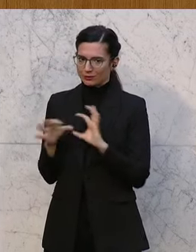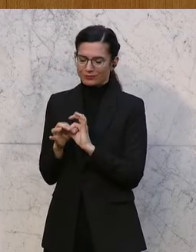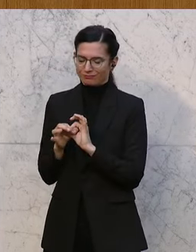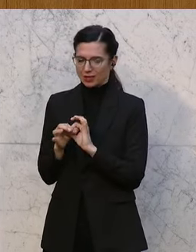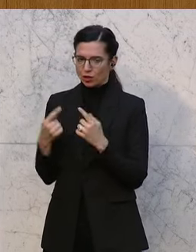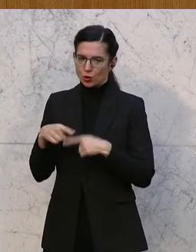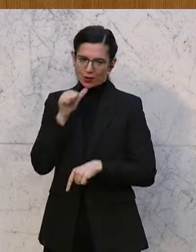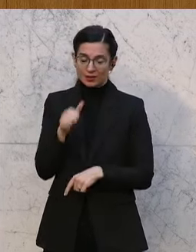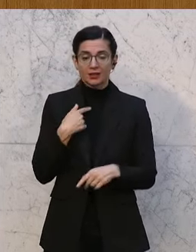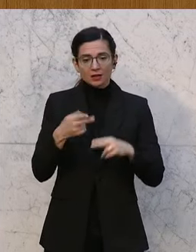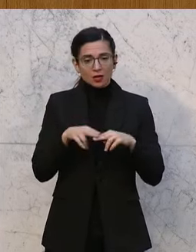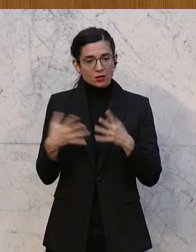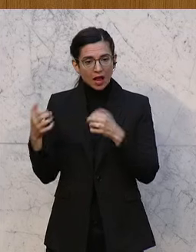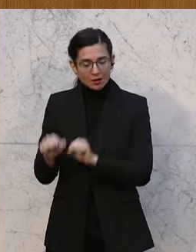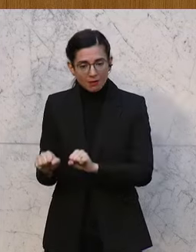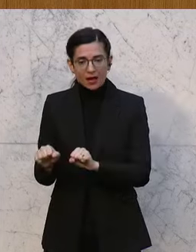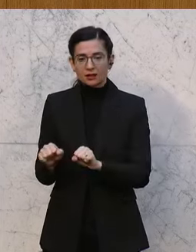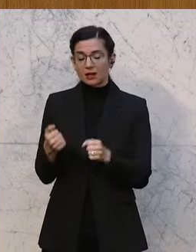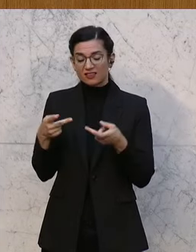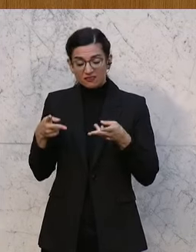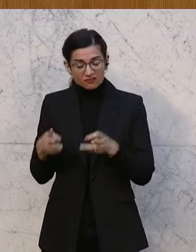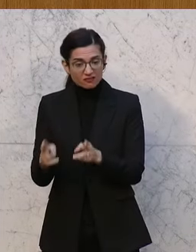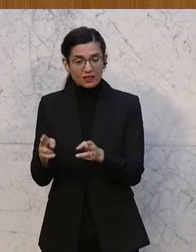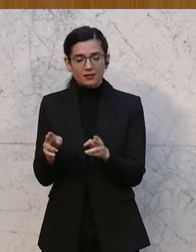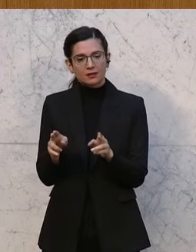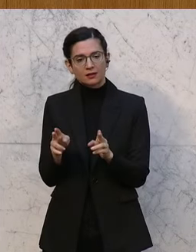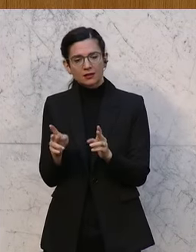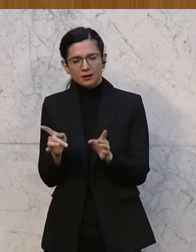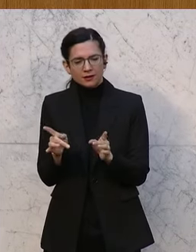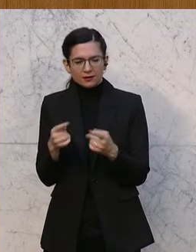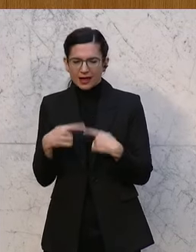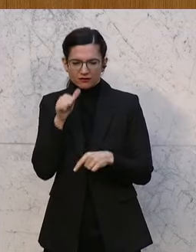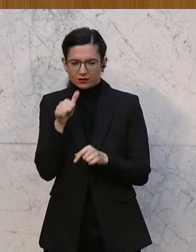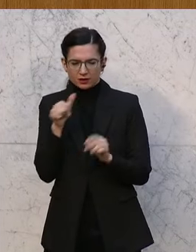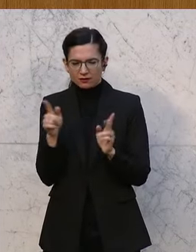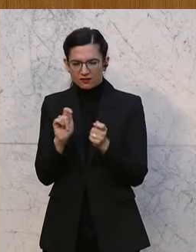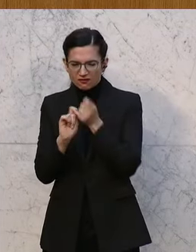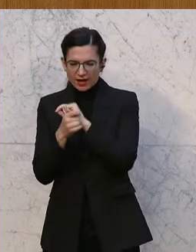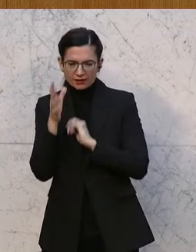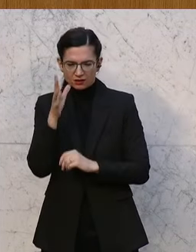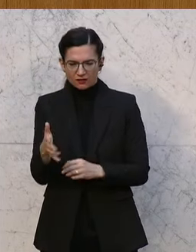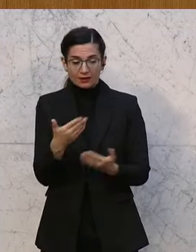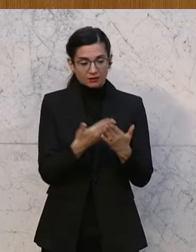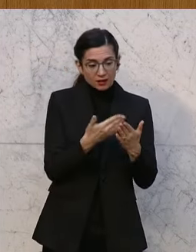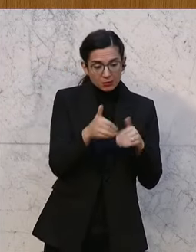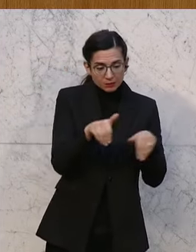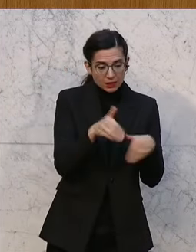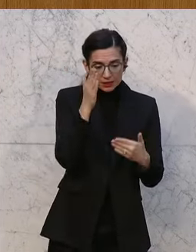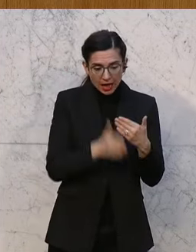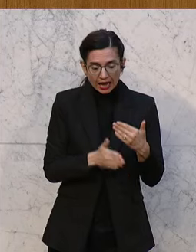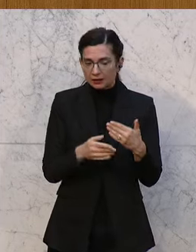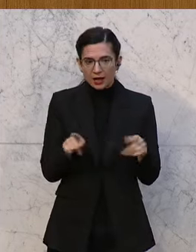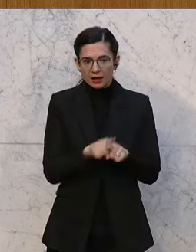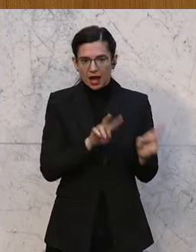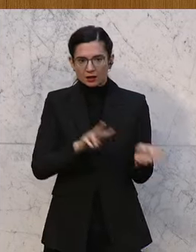Denke da zum Beispiel an die Nationalbank, wo man auch die Fristen dann so ein bisschen hinbiegt, damit man noch ausscheidende Minister vielleicht versorgen kann und